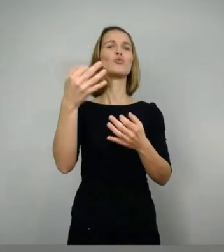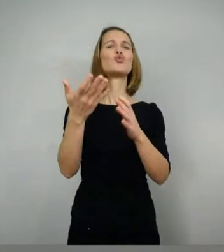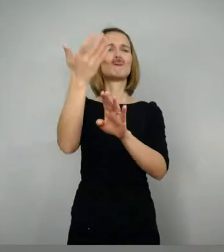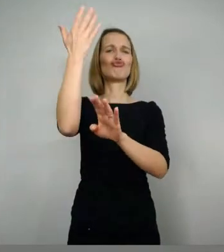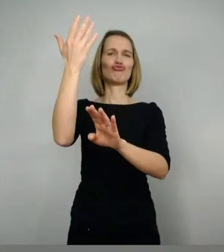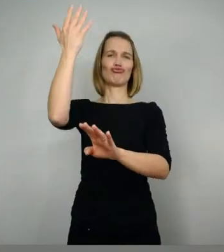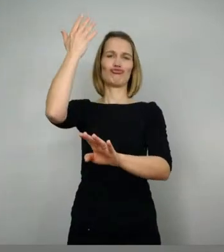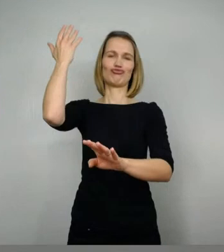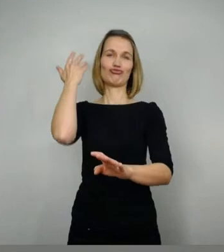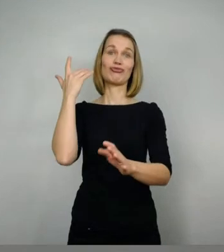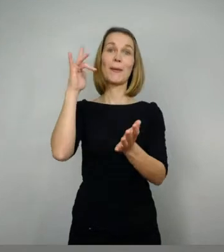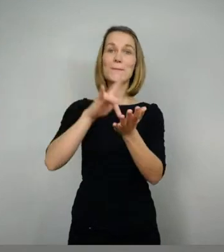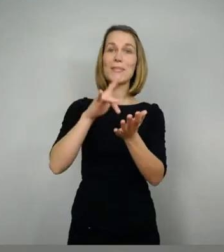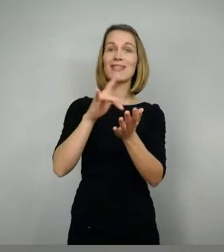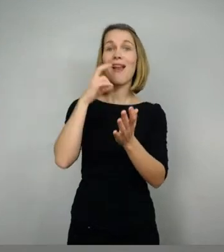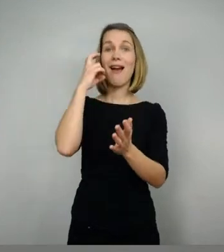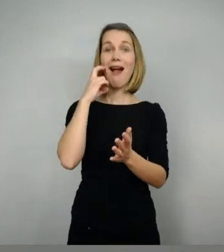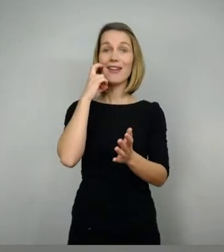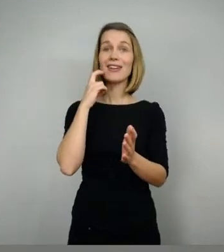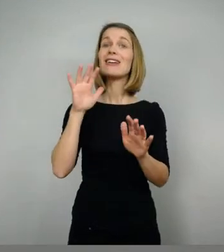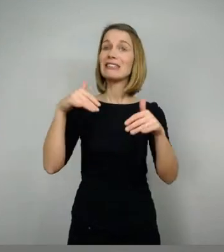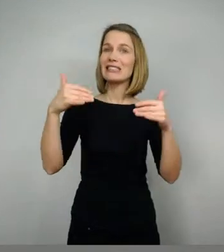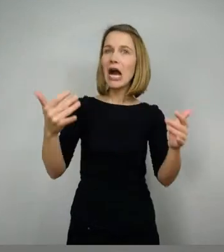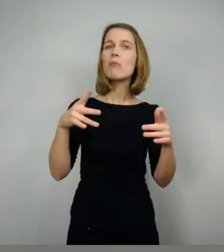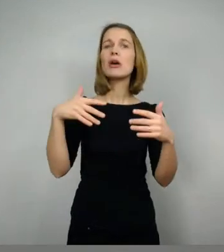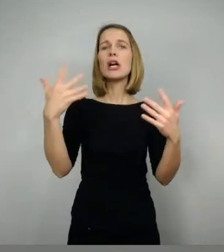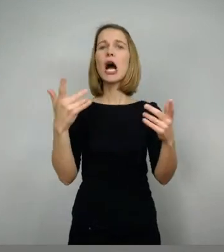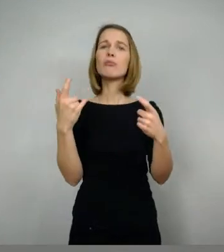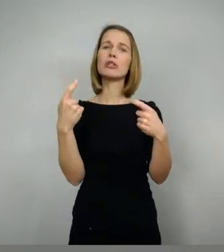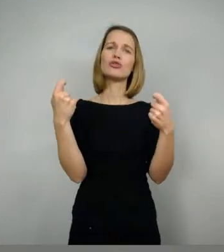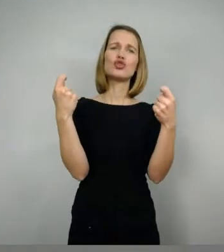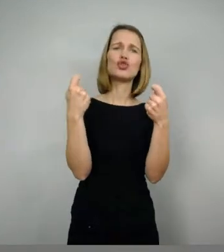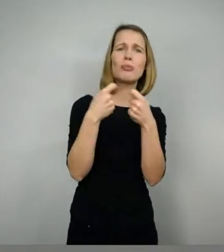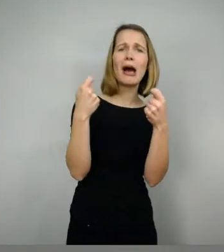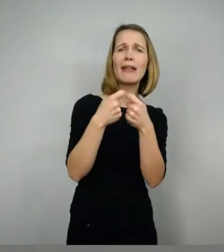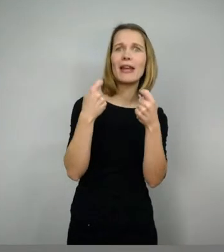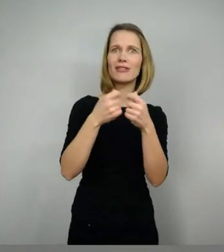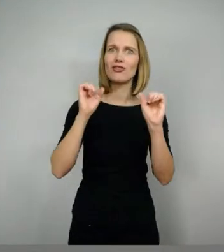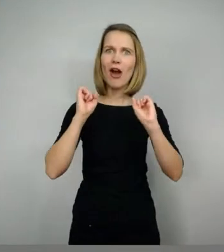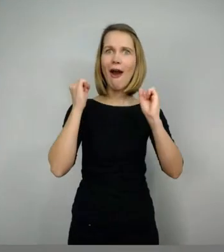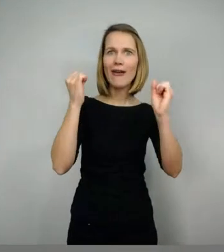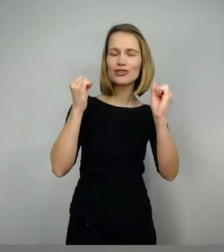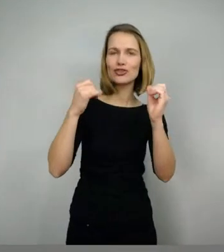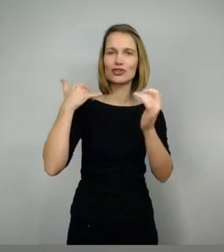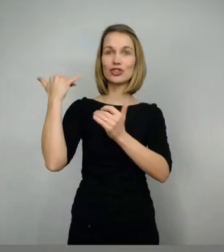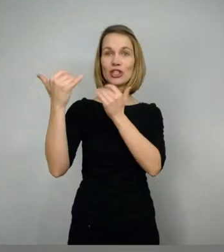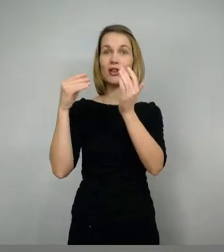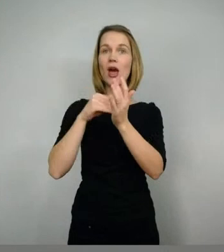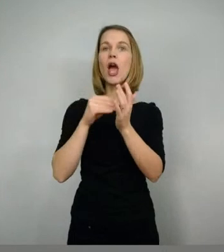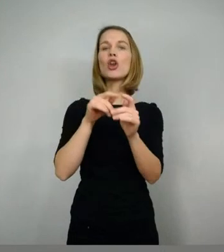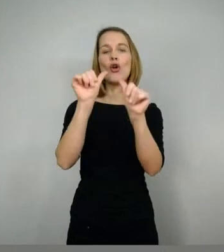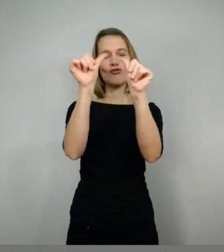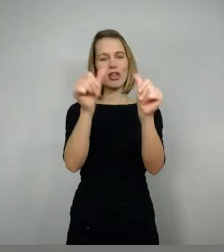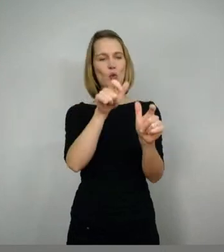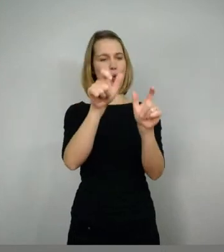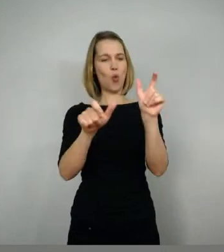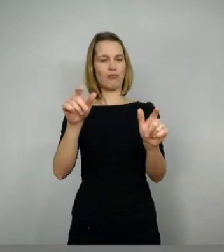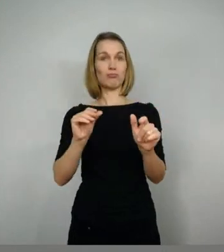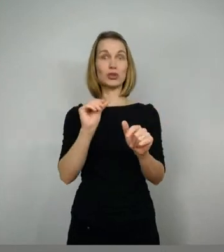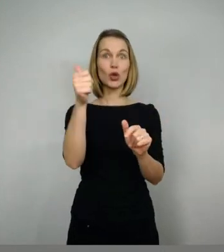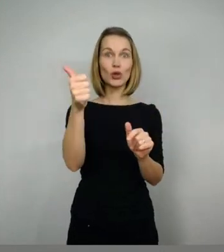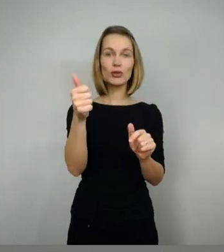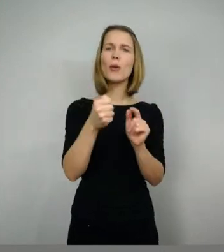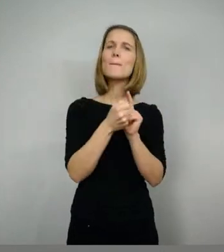gab es schon spannende und actionreiche Geschichten um solche außergewöhnlichen Figuren. Und ein paar davon möchte ich euch heute vorstellen.